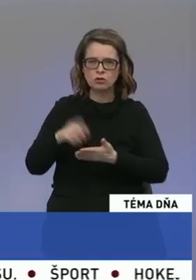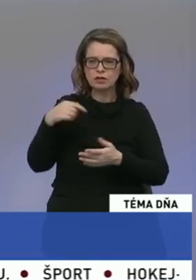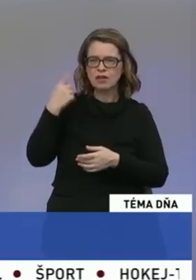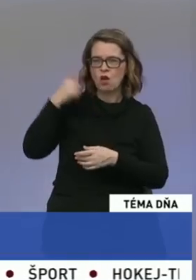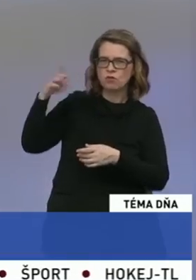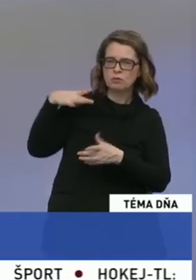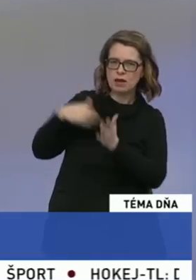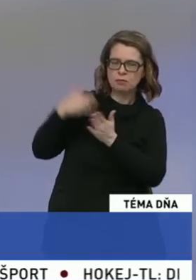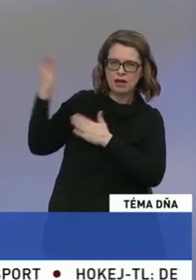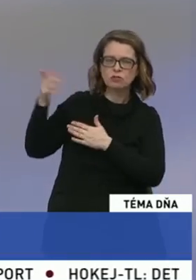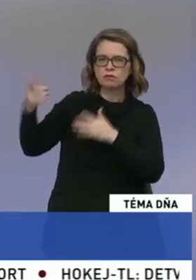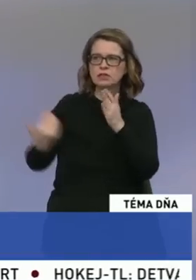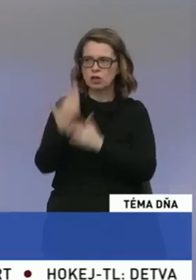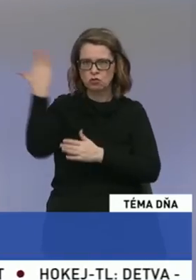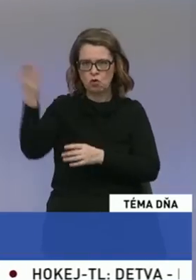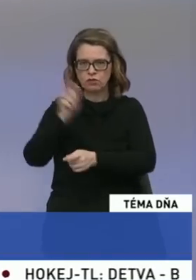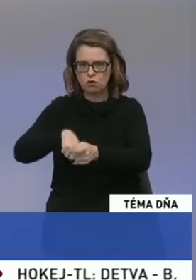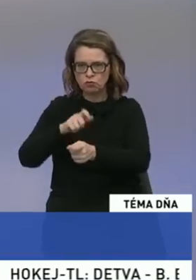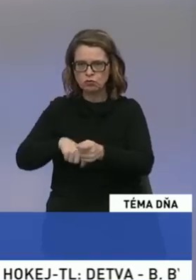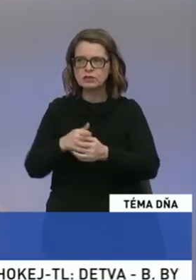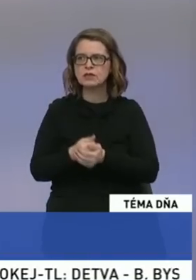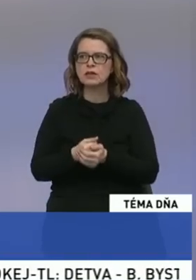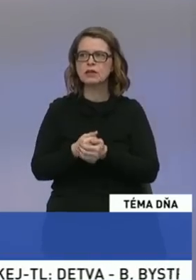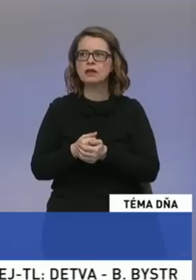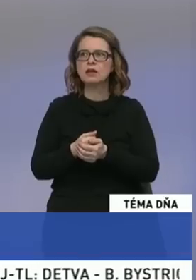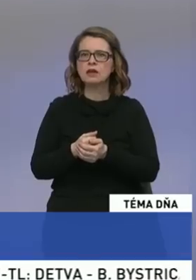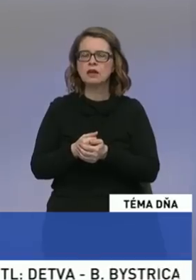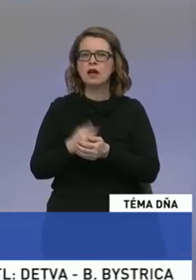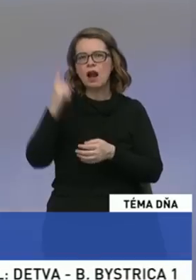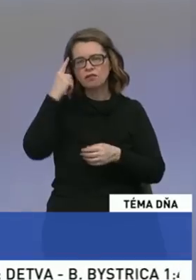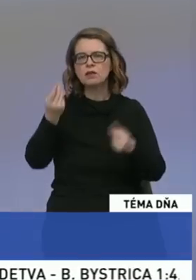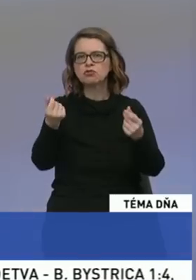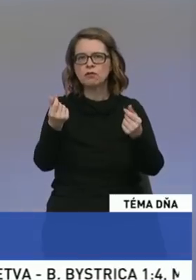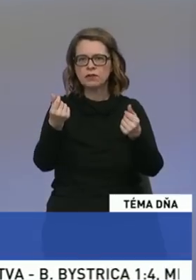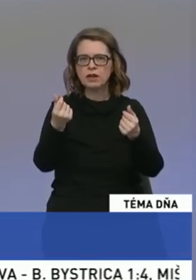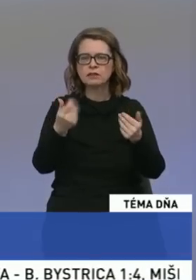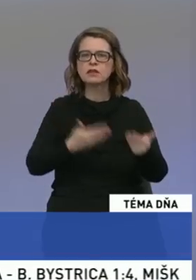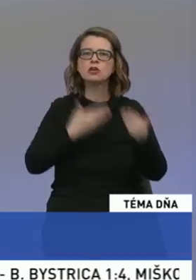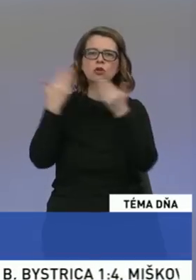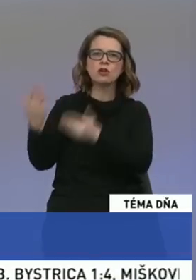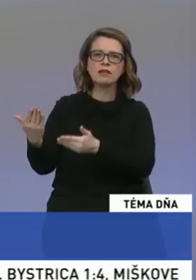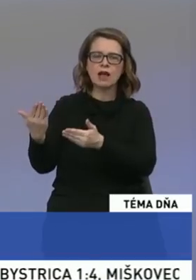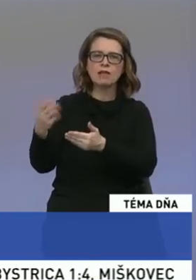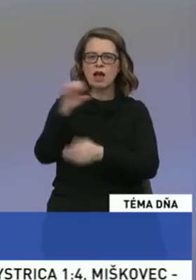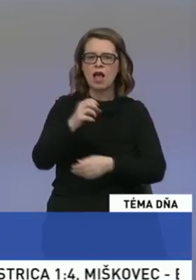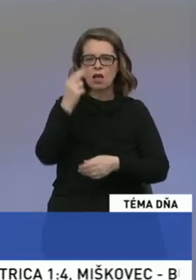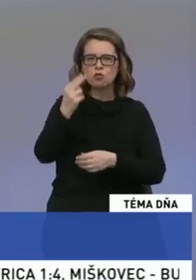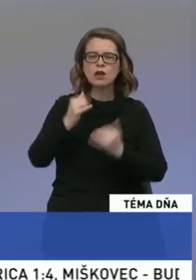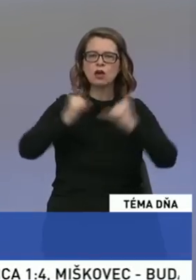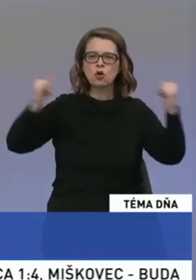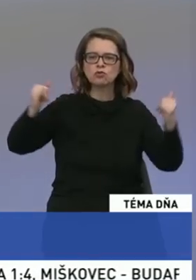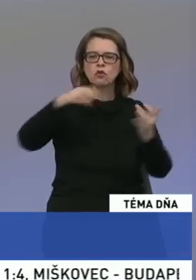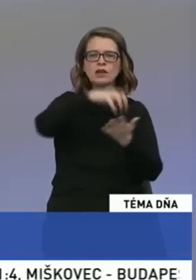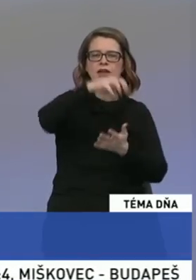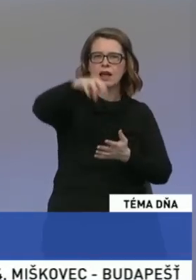nových funkcií. Ale to, že finančné prostriedky, ktoré dáva Európska únia na rozvoj karpatského regiónu v